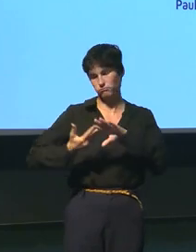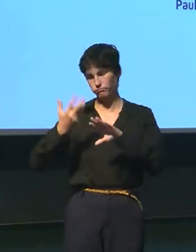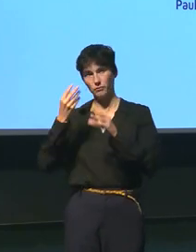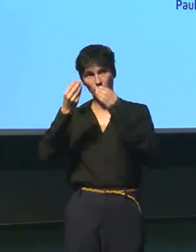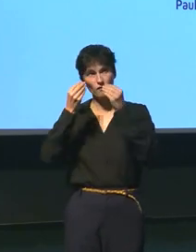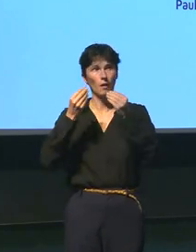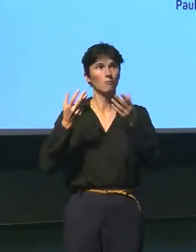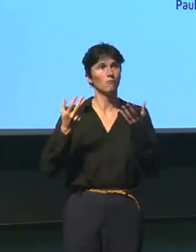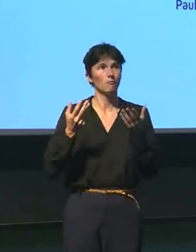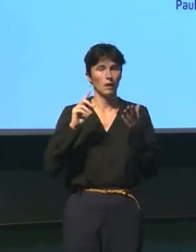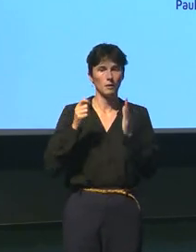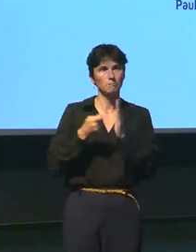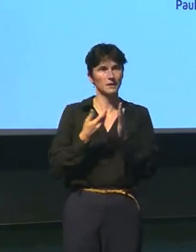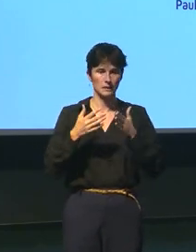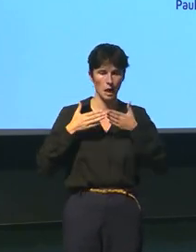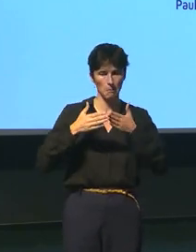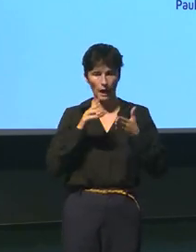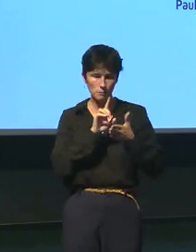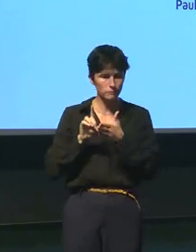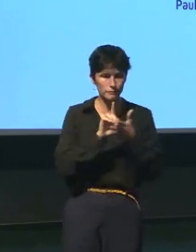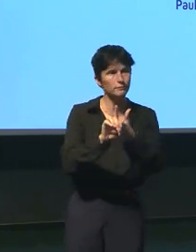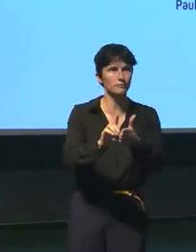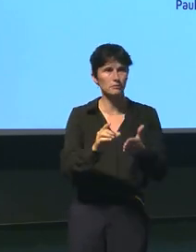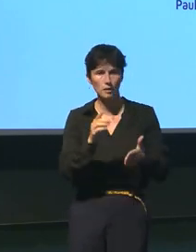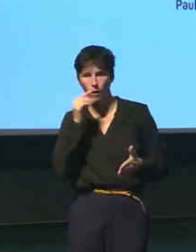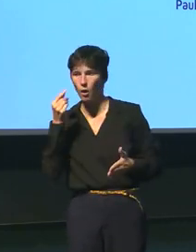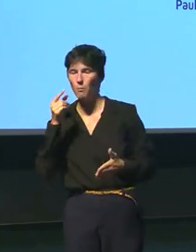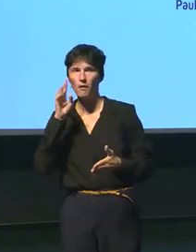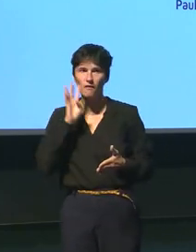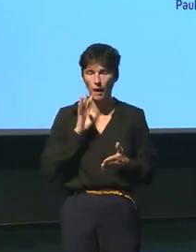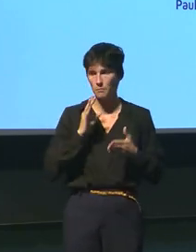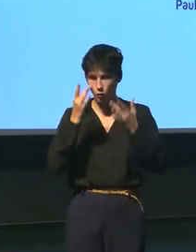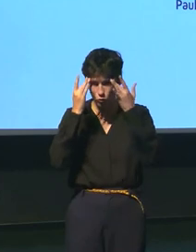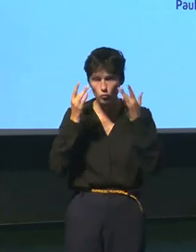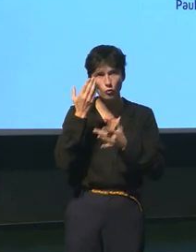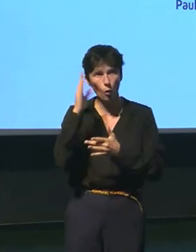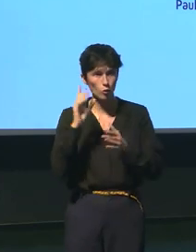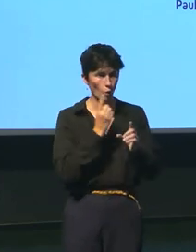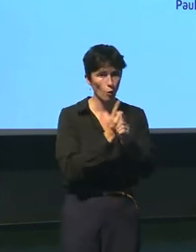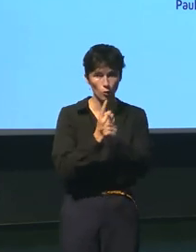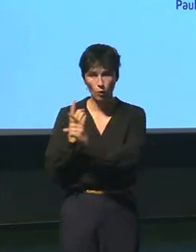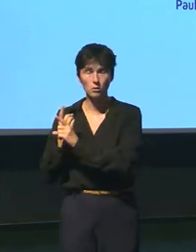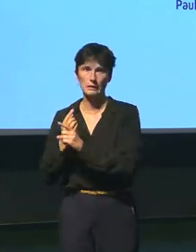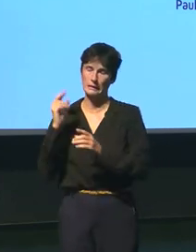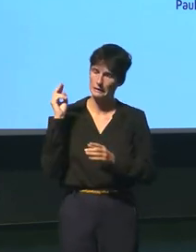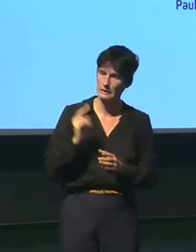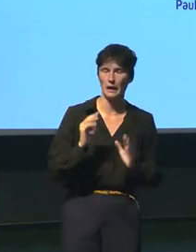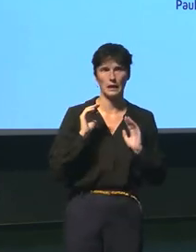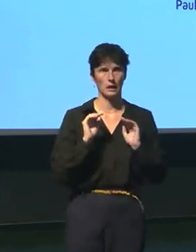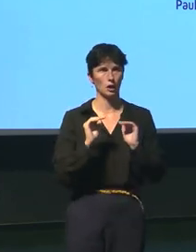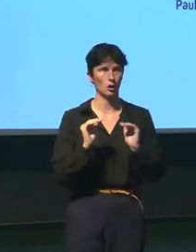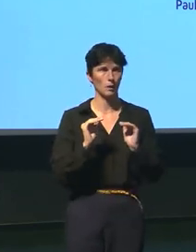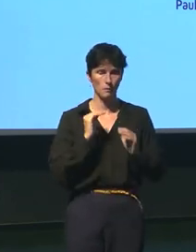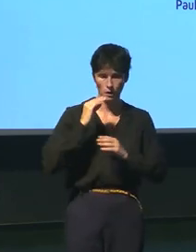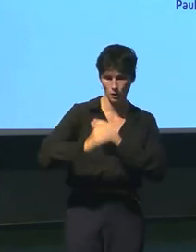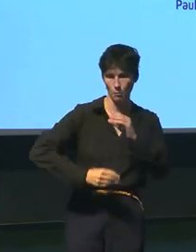campagnes humaines par la rencontre des hommes et des femmes par les rencontres d'autres cultures je crois fortement moi qu'un